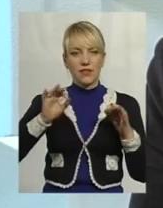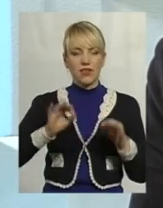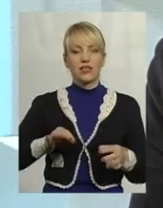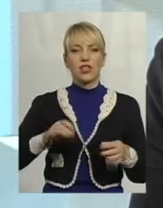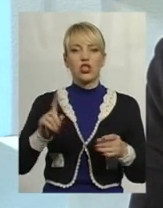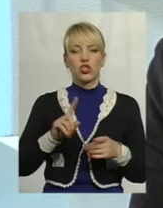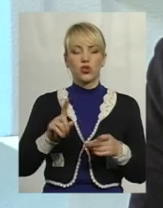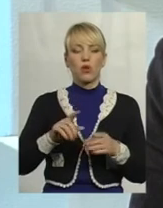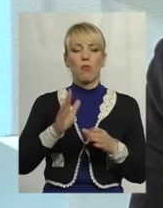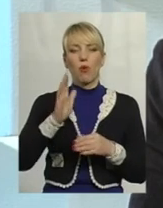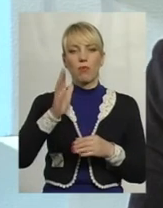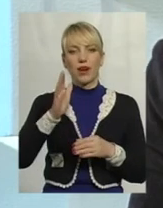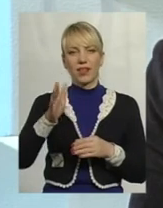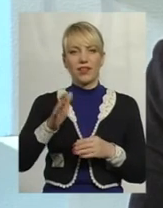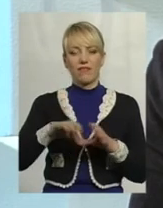ризиків де?